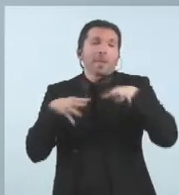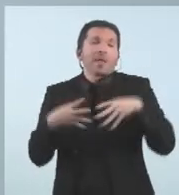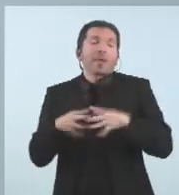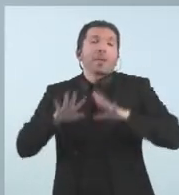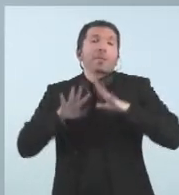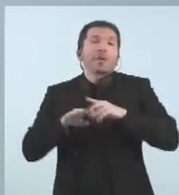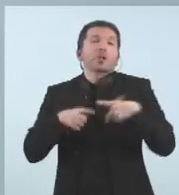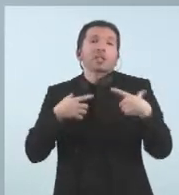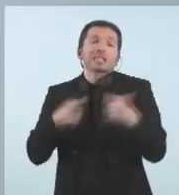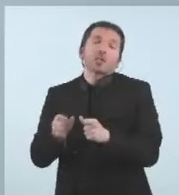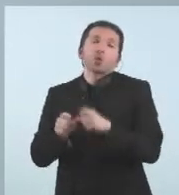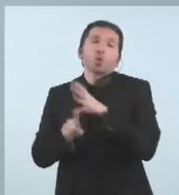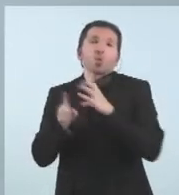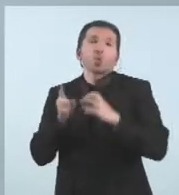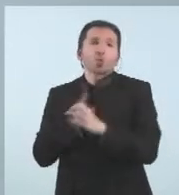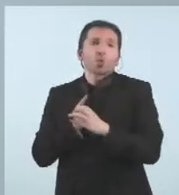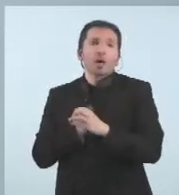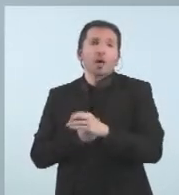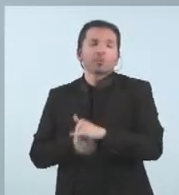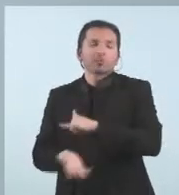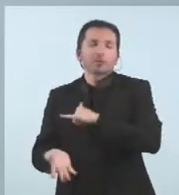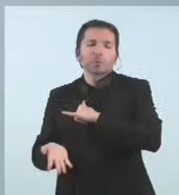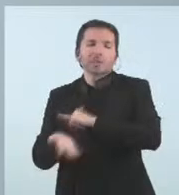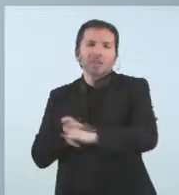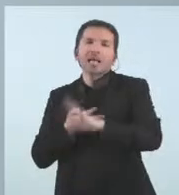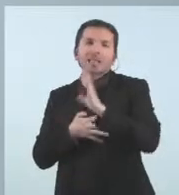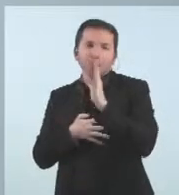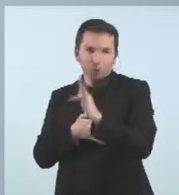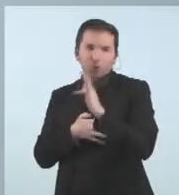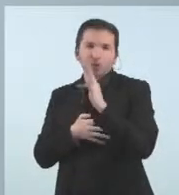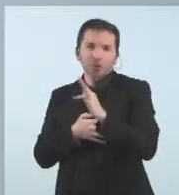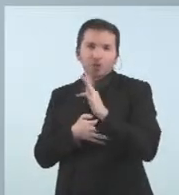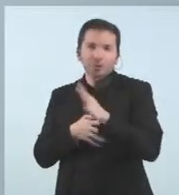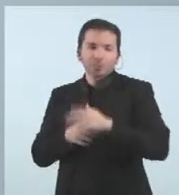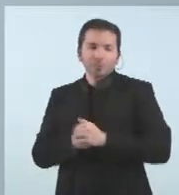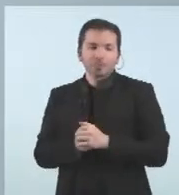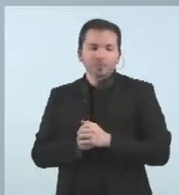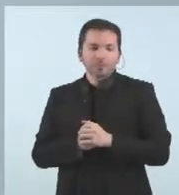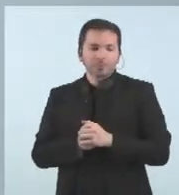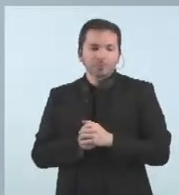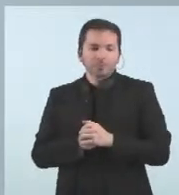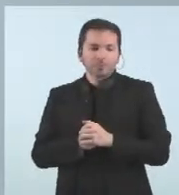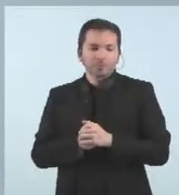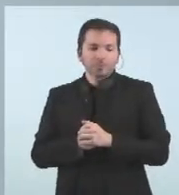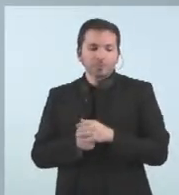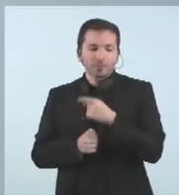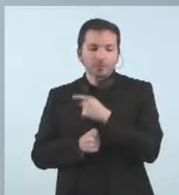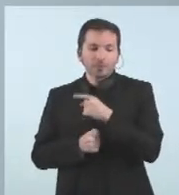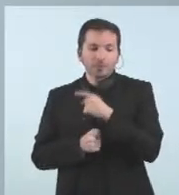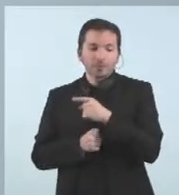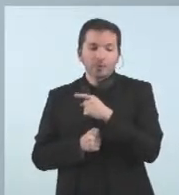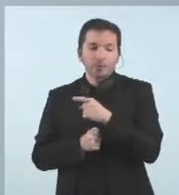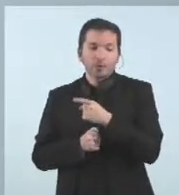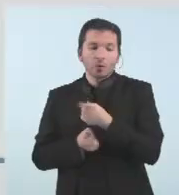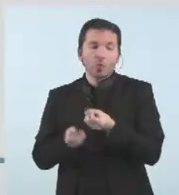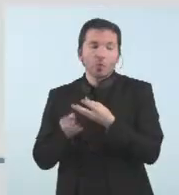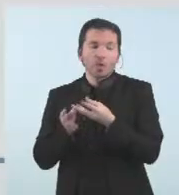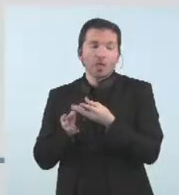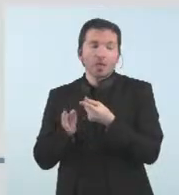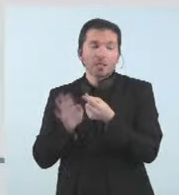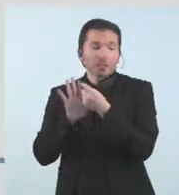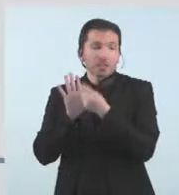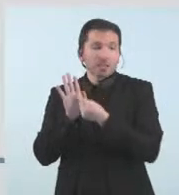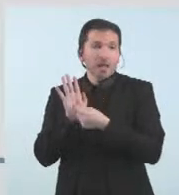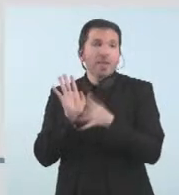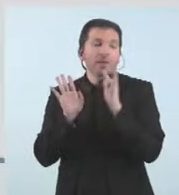missatge molt positiu podem donar unes dades doncs bastant optimistes